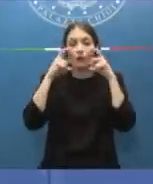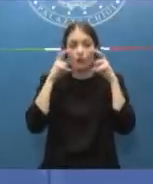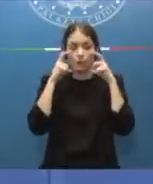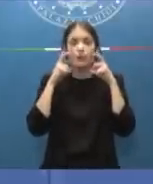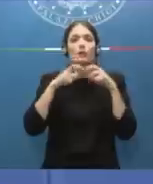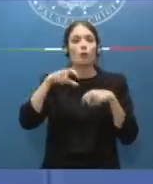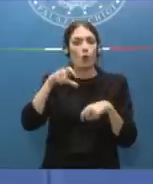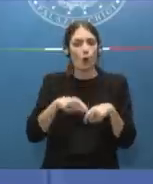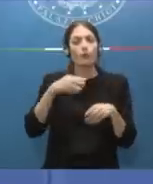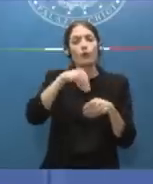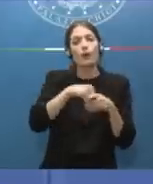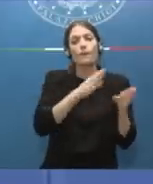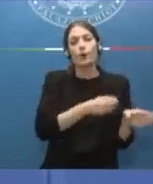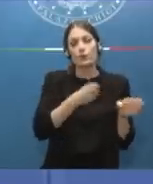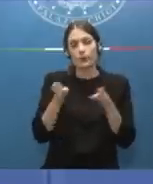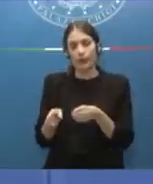ospedali